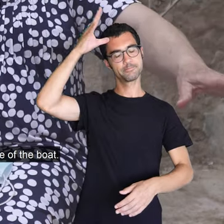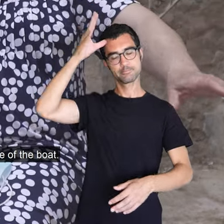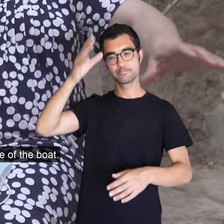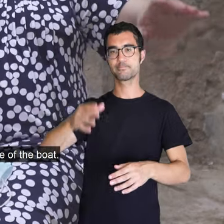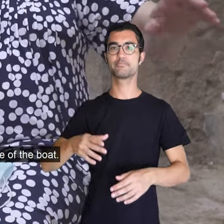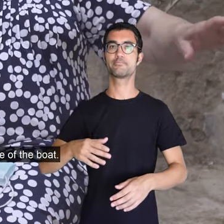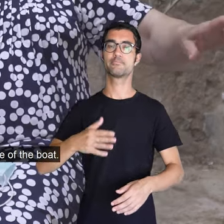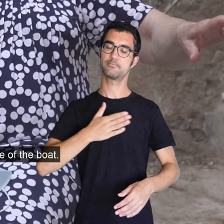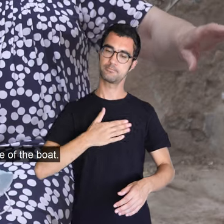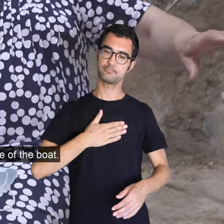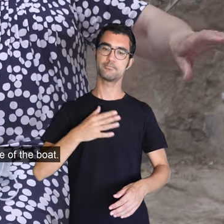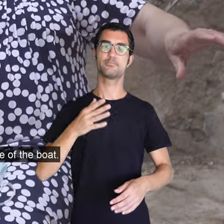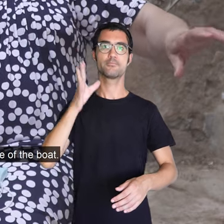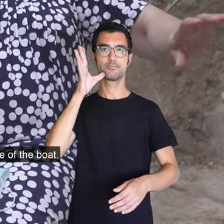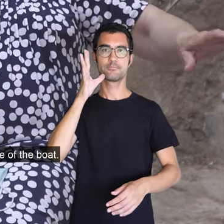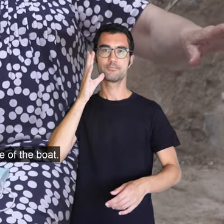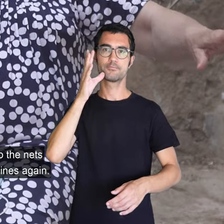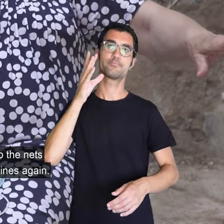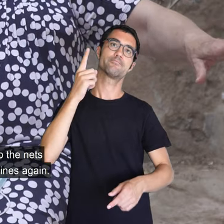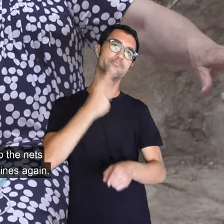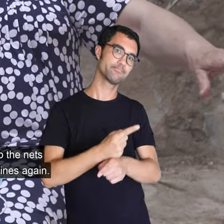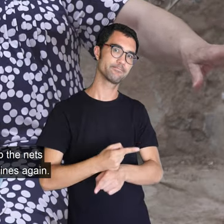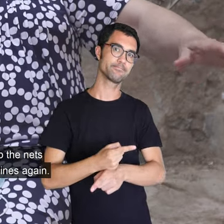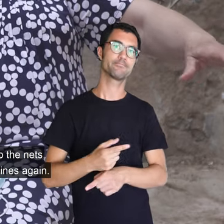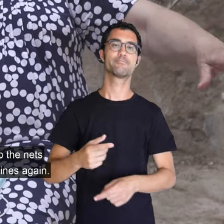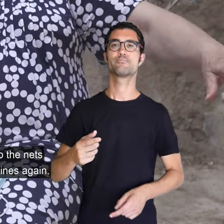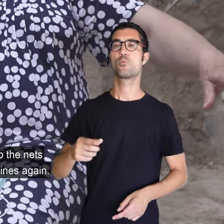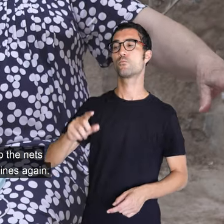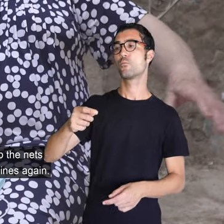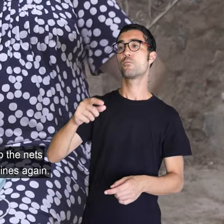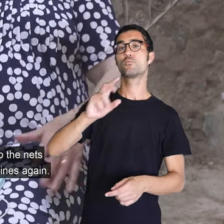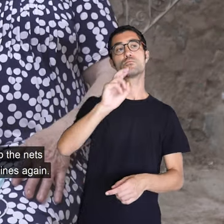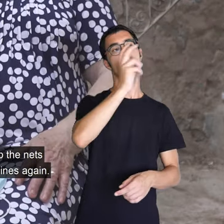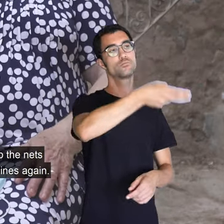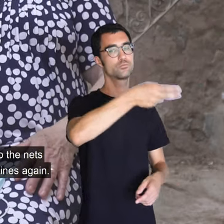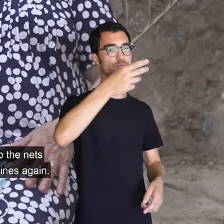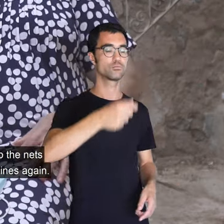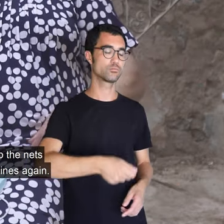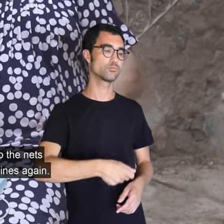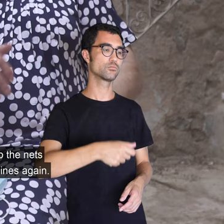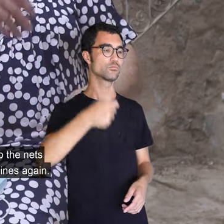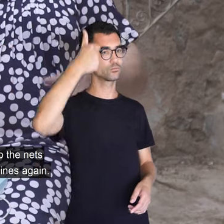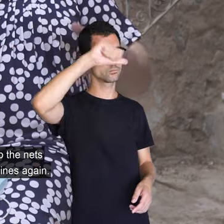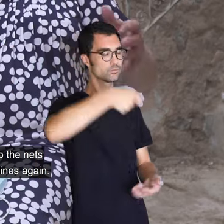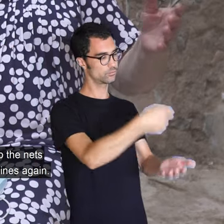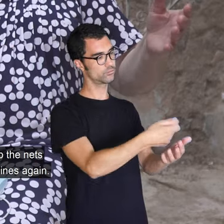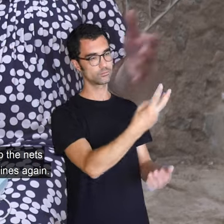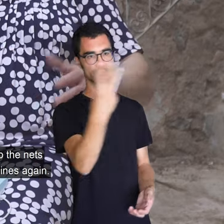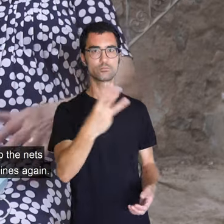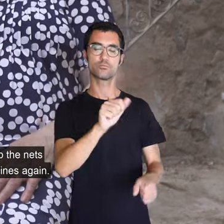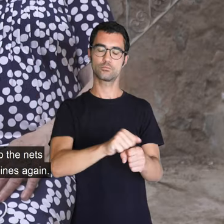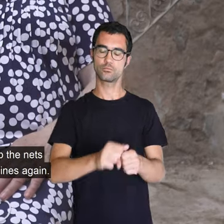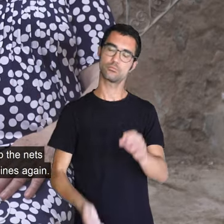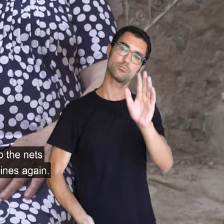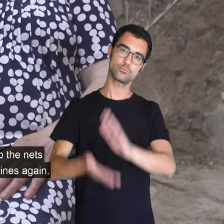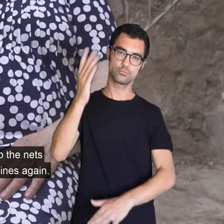germans, o un home que tenia, tenia un home, quan els meus germans eren petits, i se n'anaven, i calaven per allà